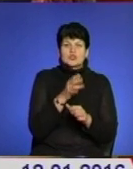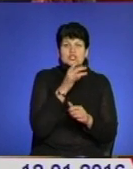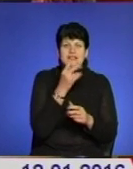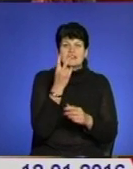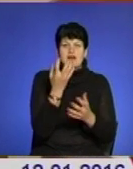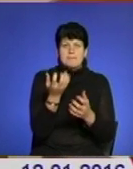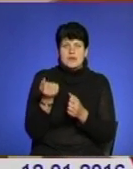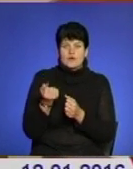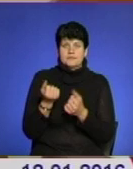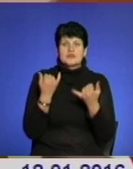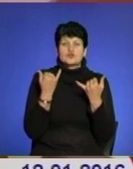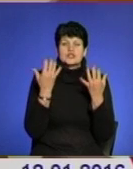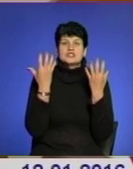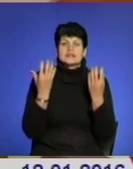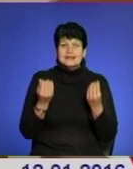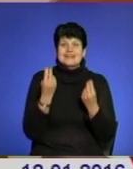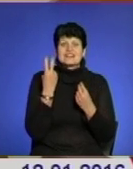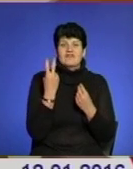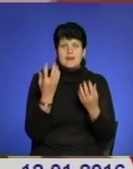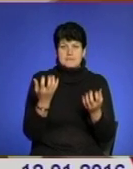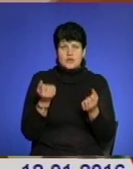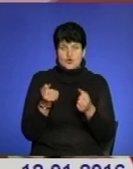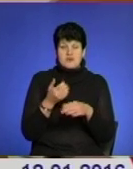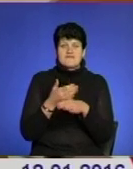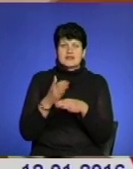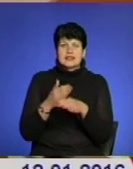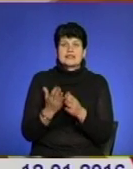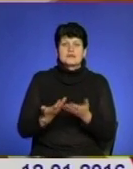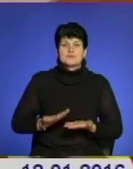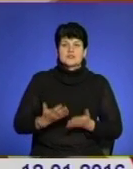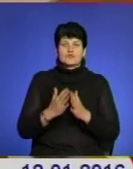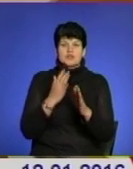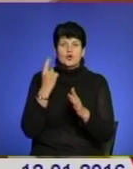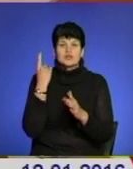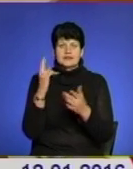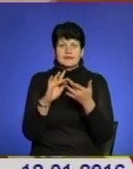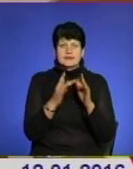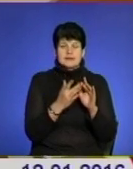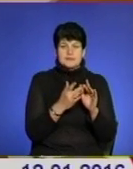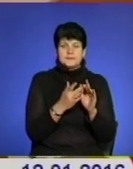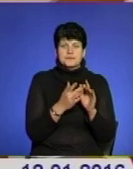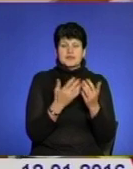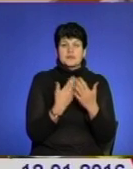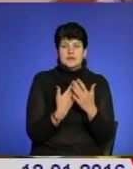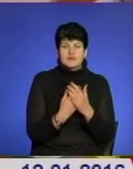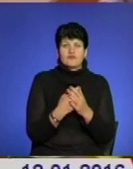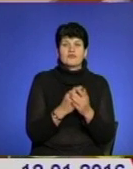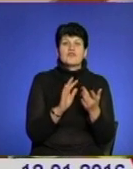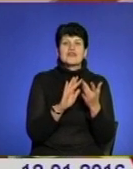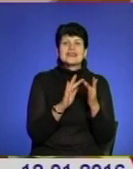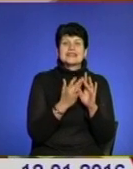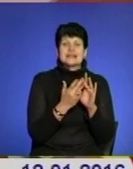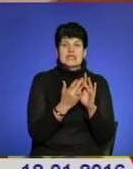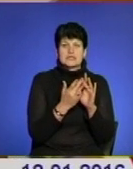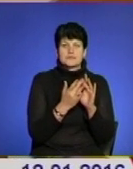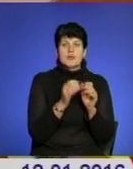прийоми. На сьогоднішній день два прийоми виділяються на живу чергу, один прийом на інтернет. Тобто ви в інтернет, в подальшому,